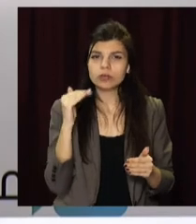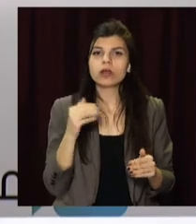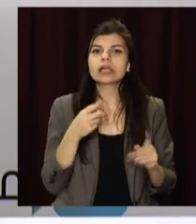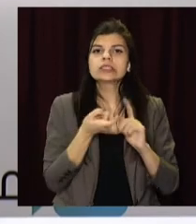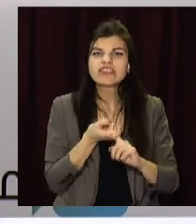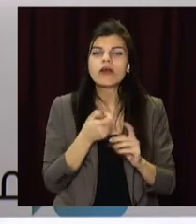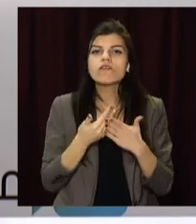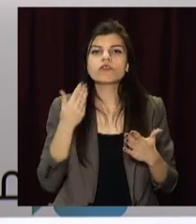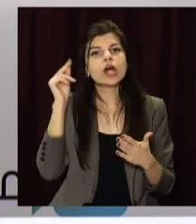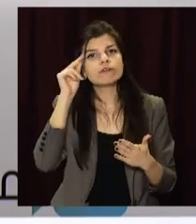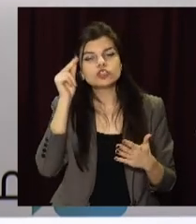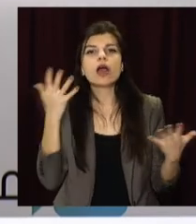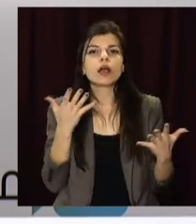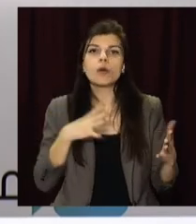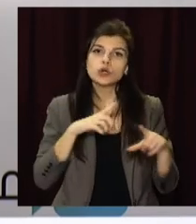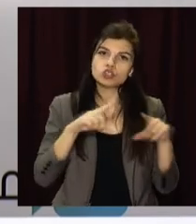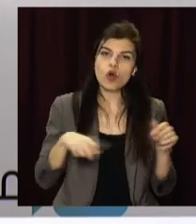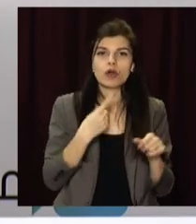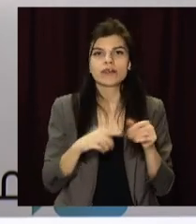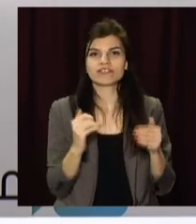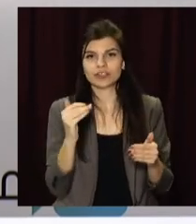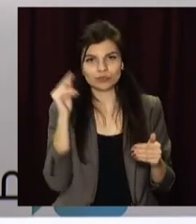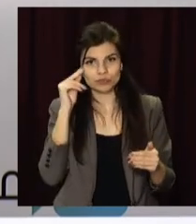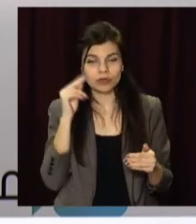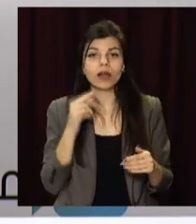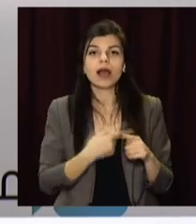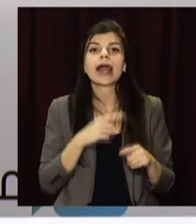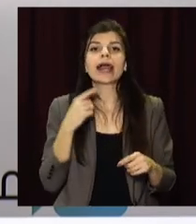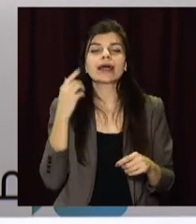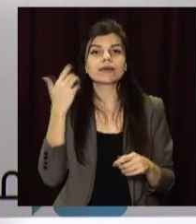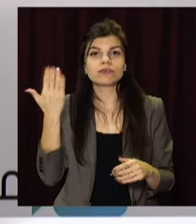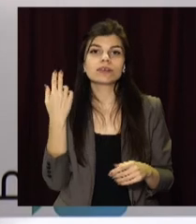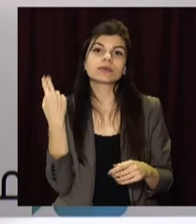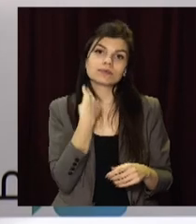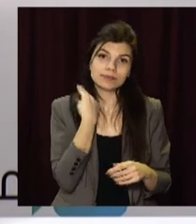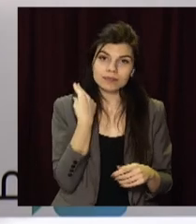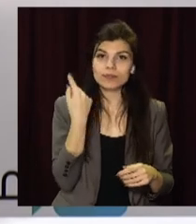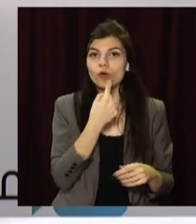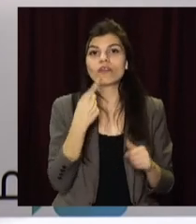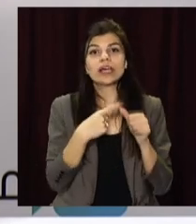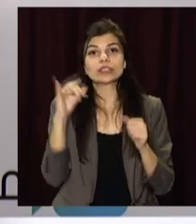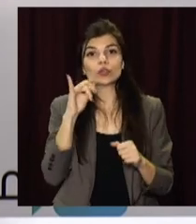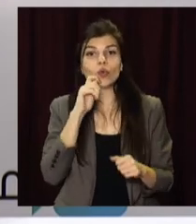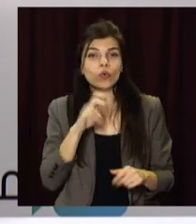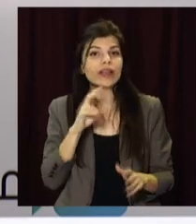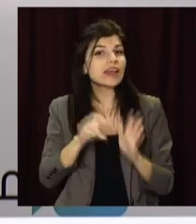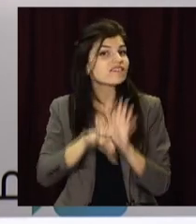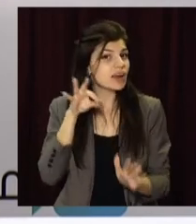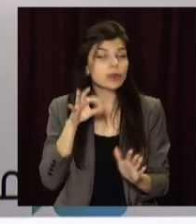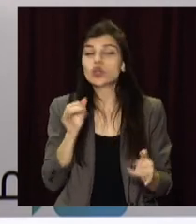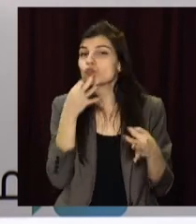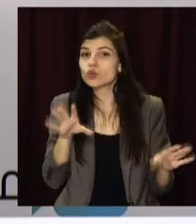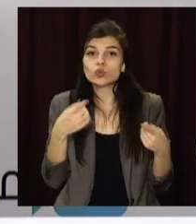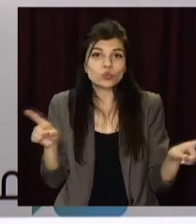від навчання в закладі освіти. Далі іноземна мова або історія України на вибір і будь-який